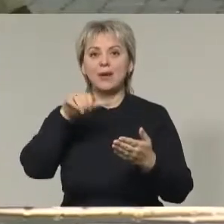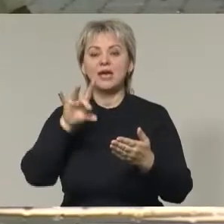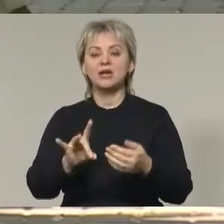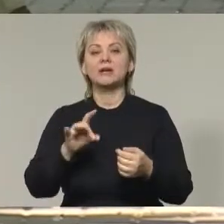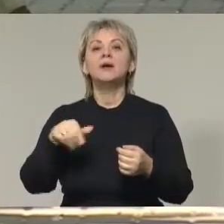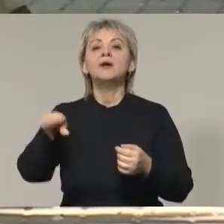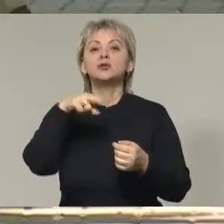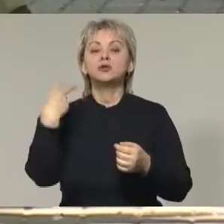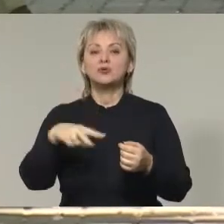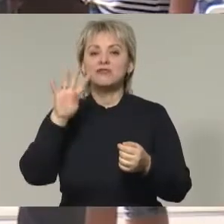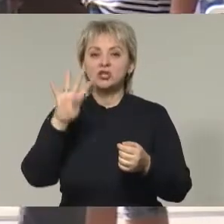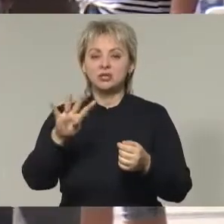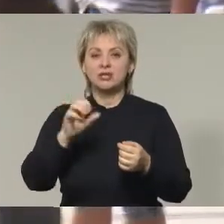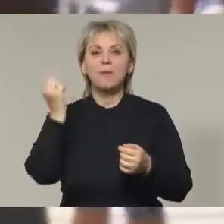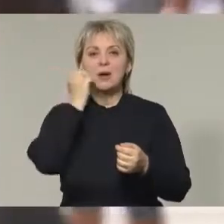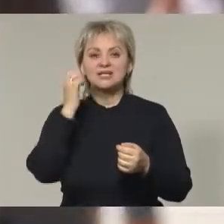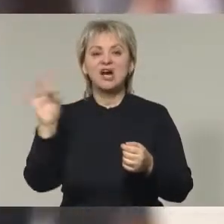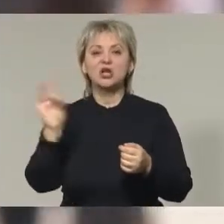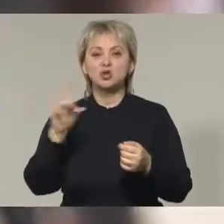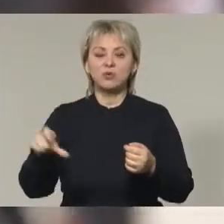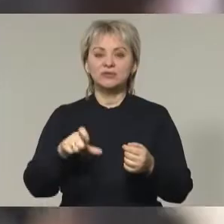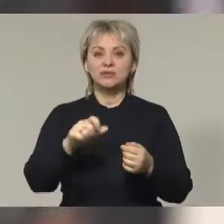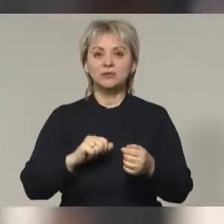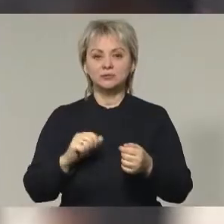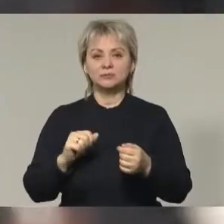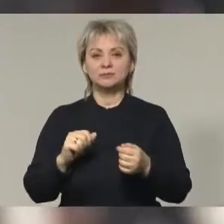Елизавета Лосева, Дон-24, Москва, Ростов-на-Дону.